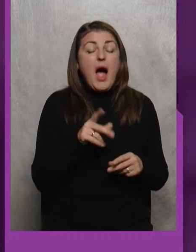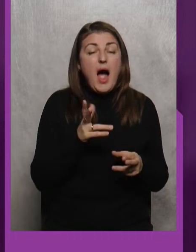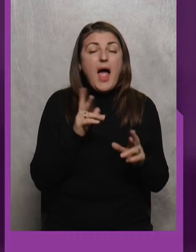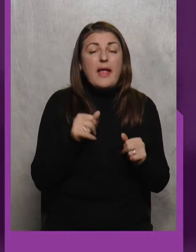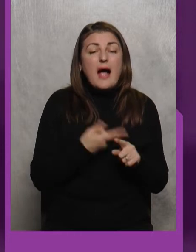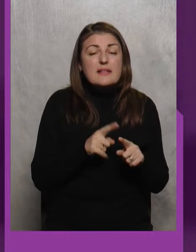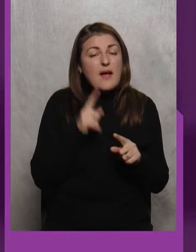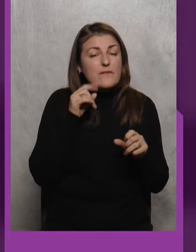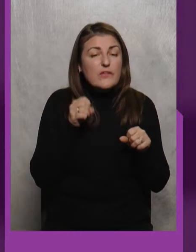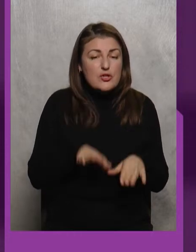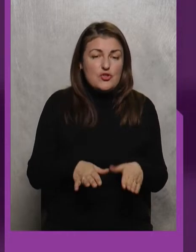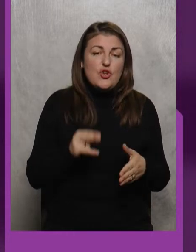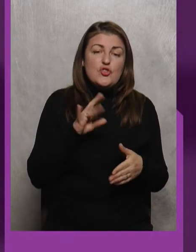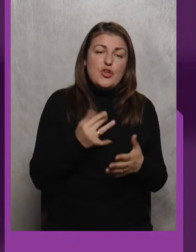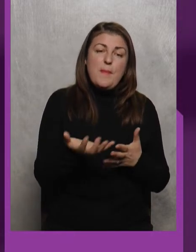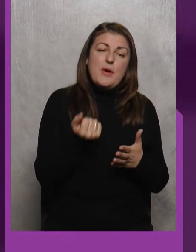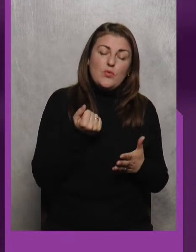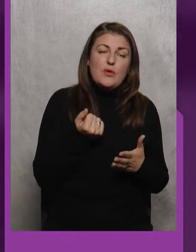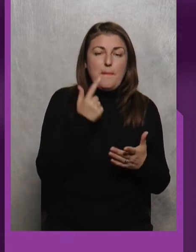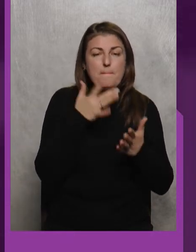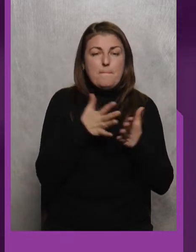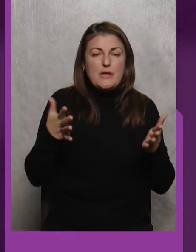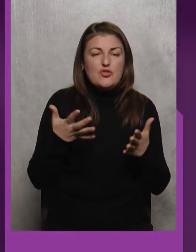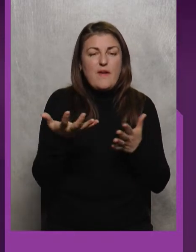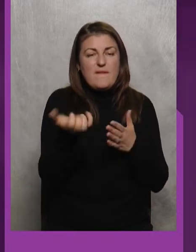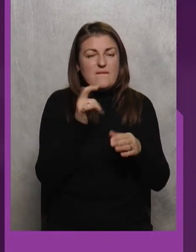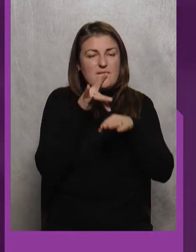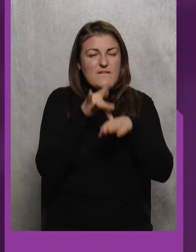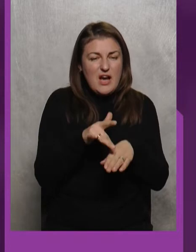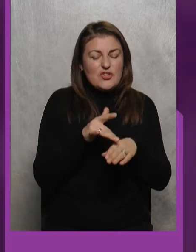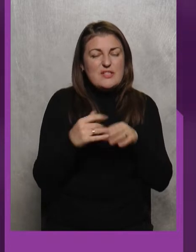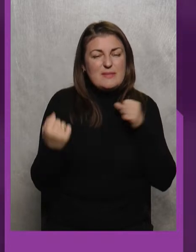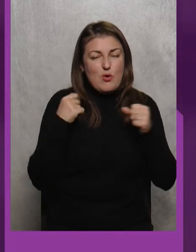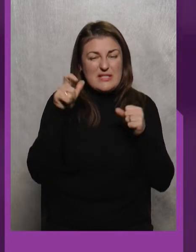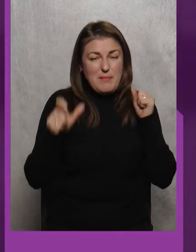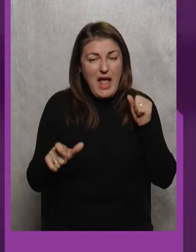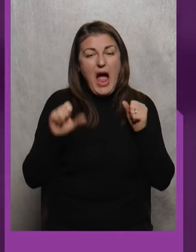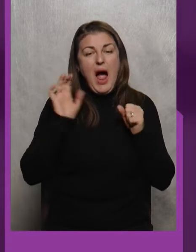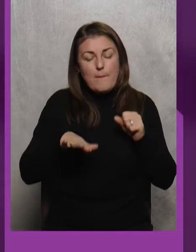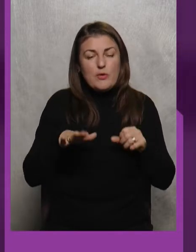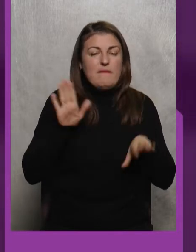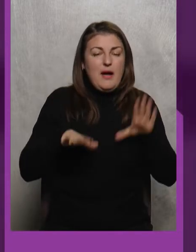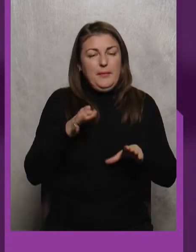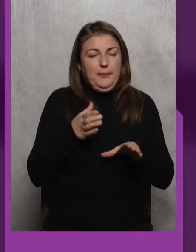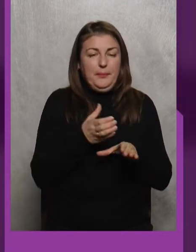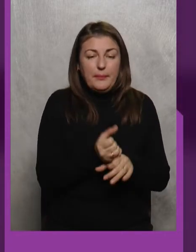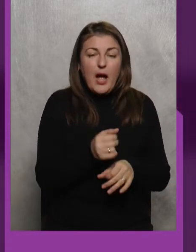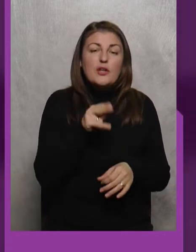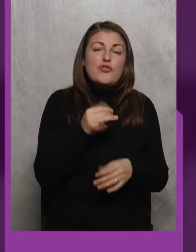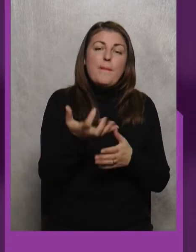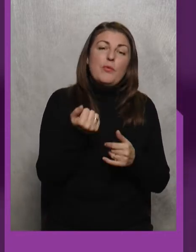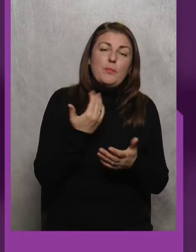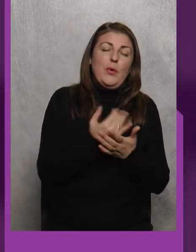вирішується? Чи беруть більш важких спортсменів, а потім зганяють вагу Чи беруть